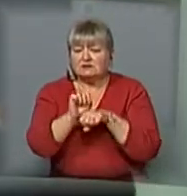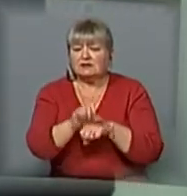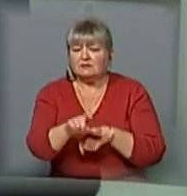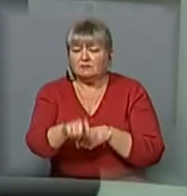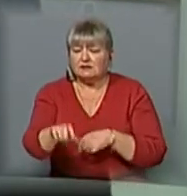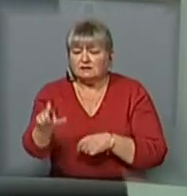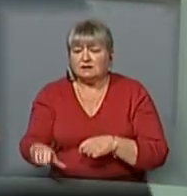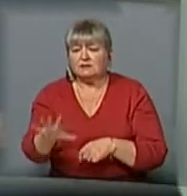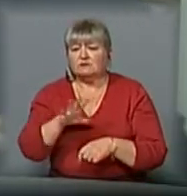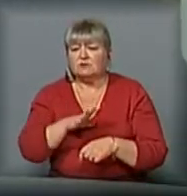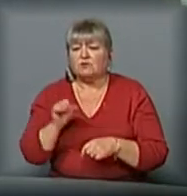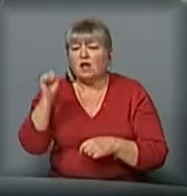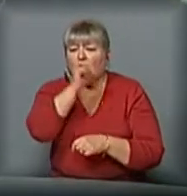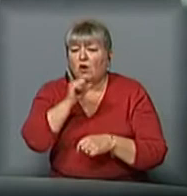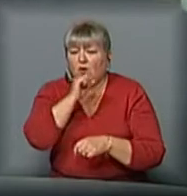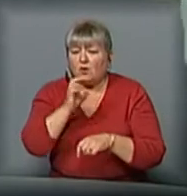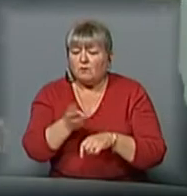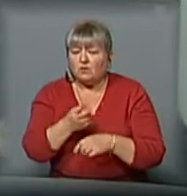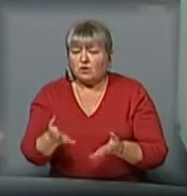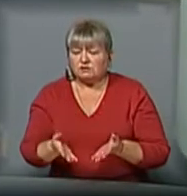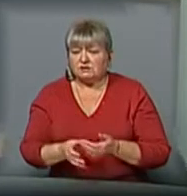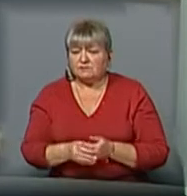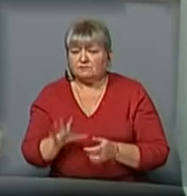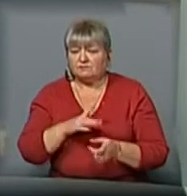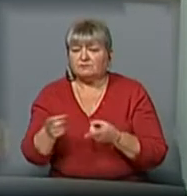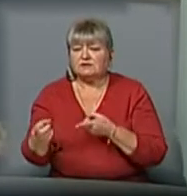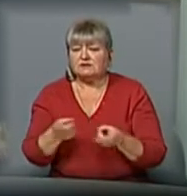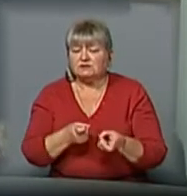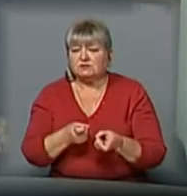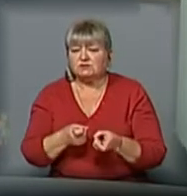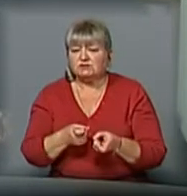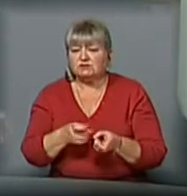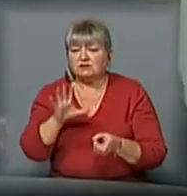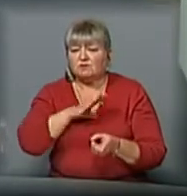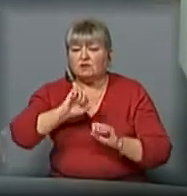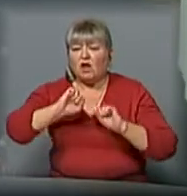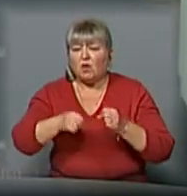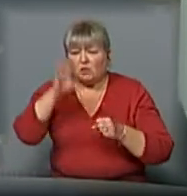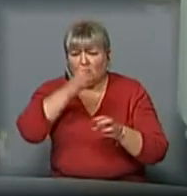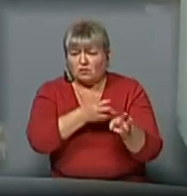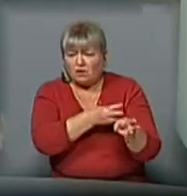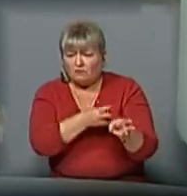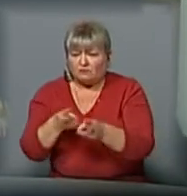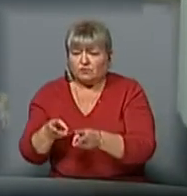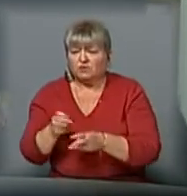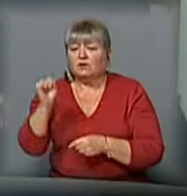Пару обморожених було, бо вони залучили трансбій з холодною водою, це був холод.